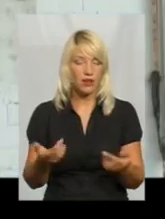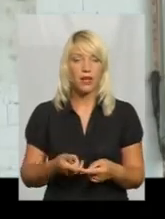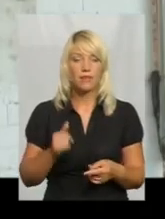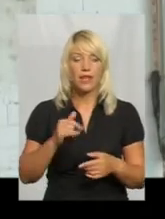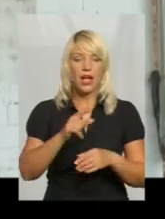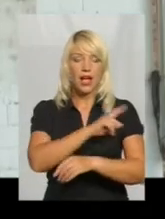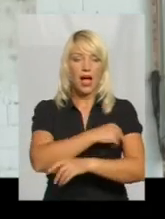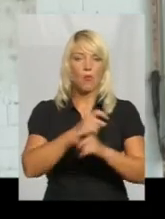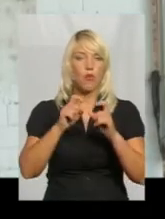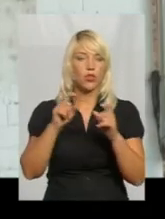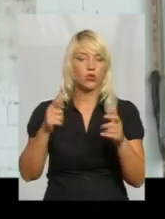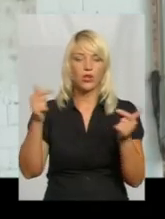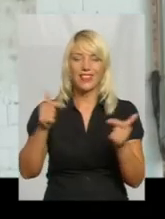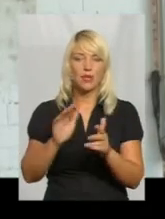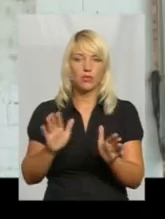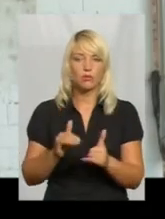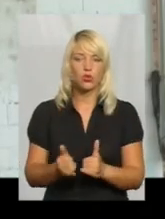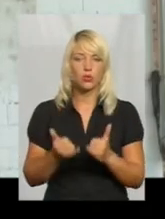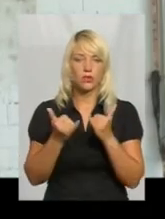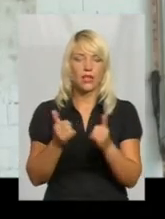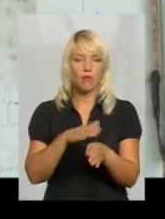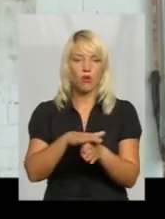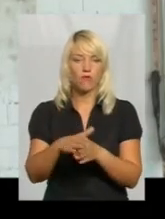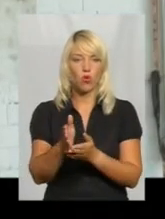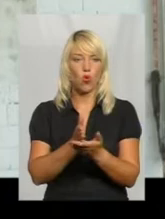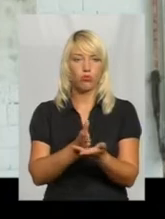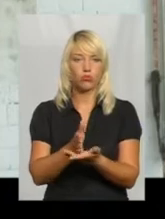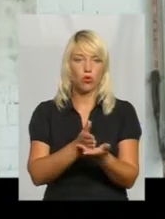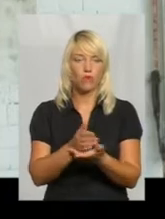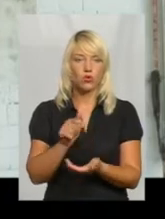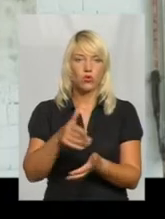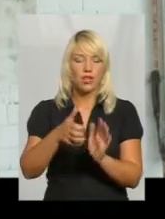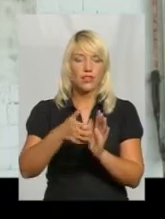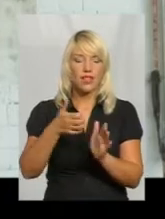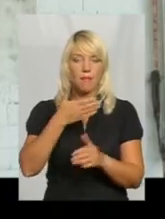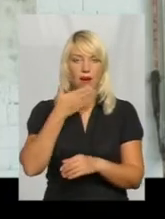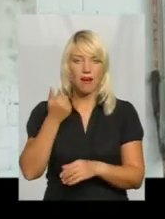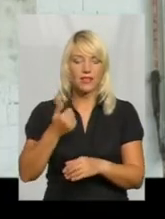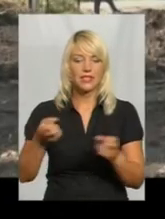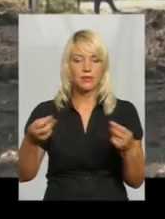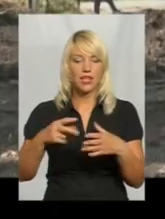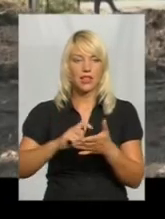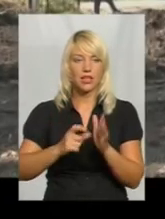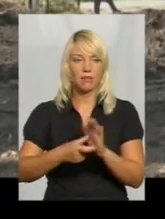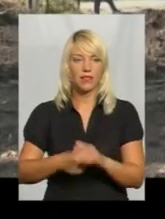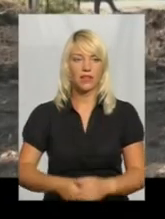не приспособлена так, як для повного обслуговування. Тут немає спеціальних кабінетів.